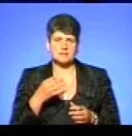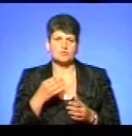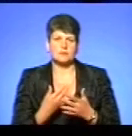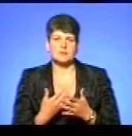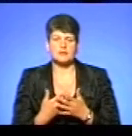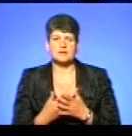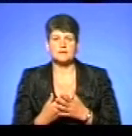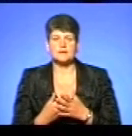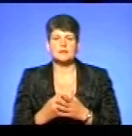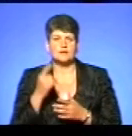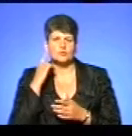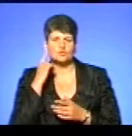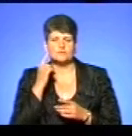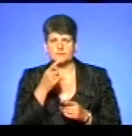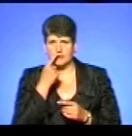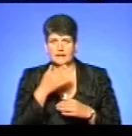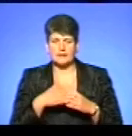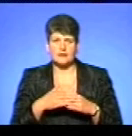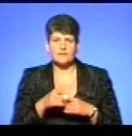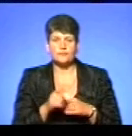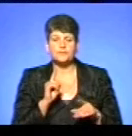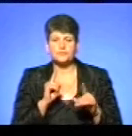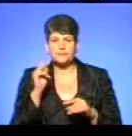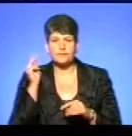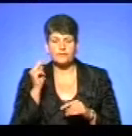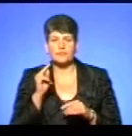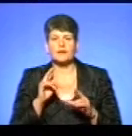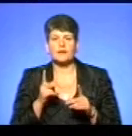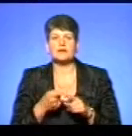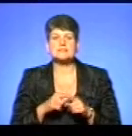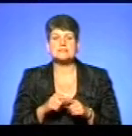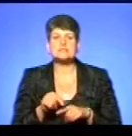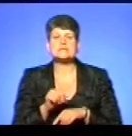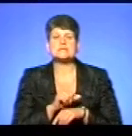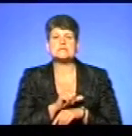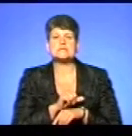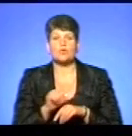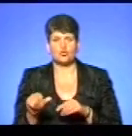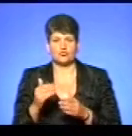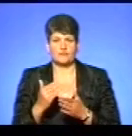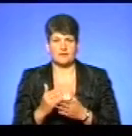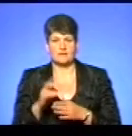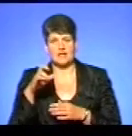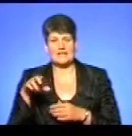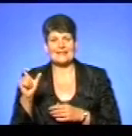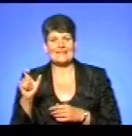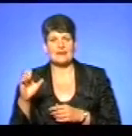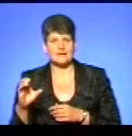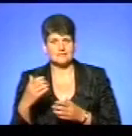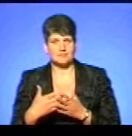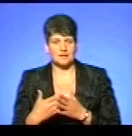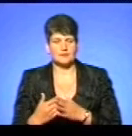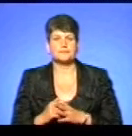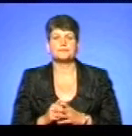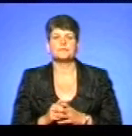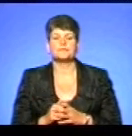я чув на семінарі, недавно вам показали, цікався, як ті справи обстоять за кордоном, закуправ країна ЄС, якщо точніше, то з Литви представників у